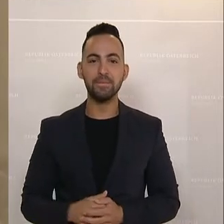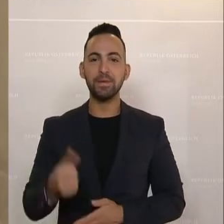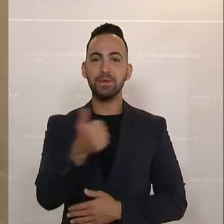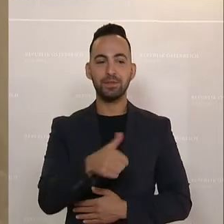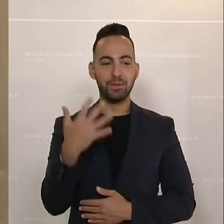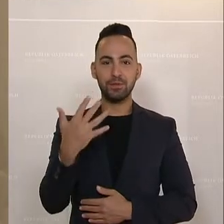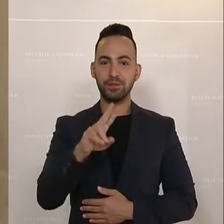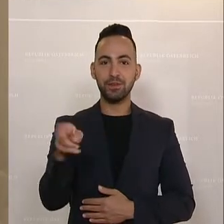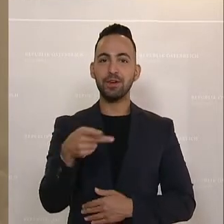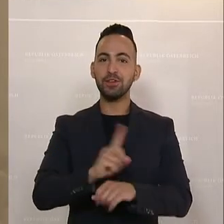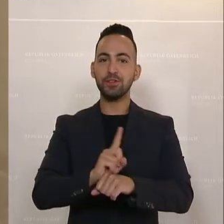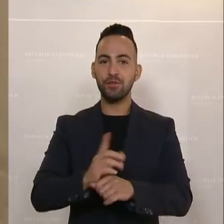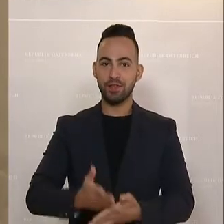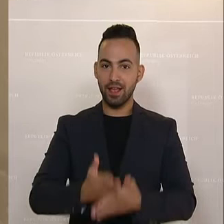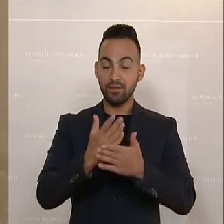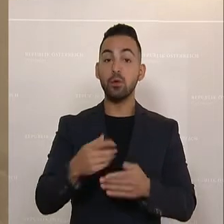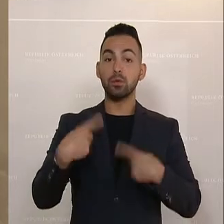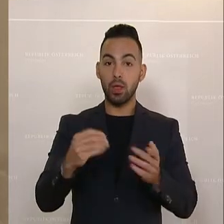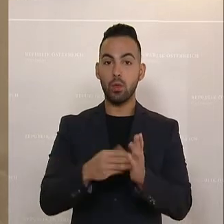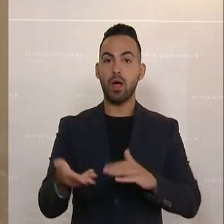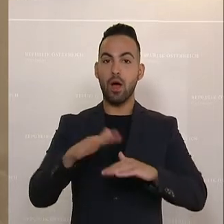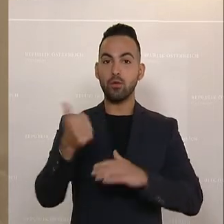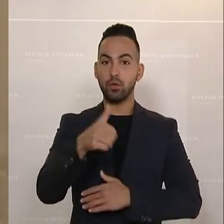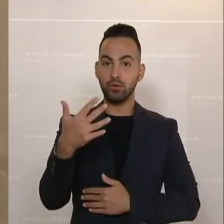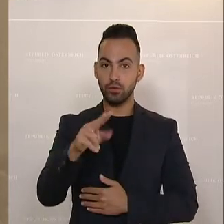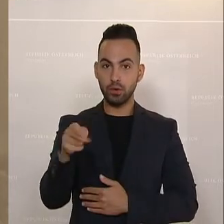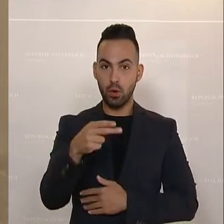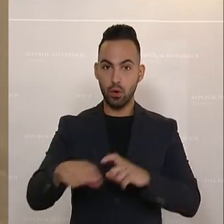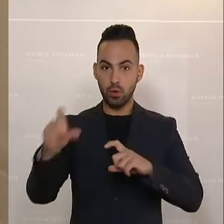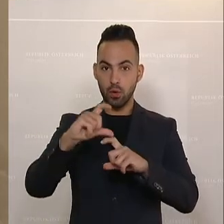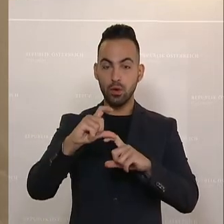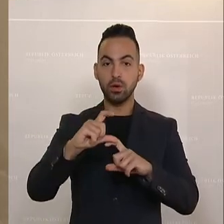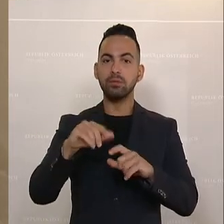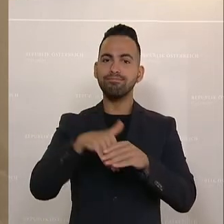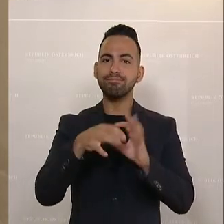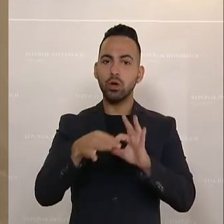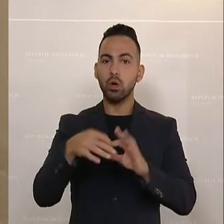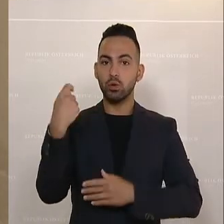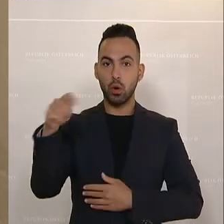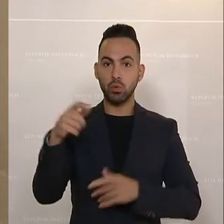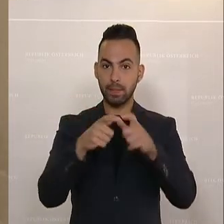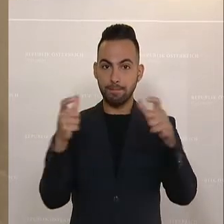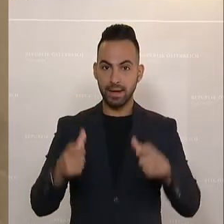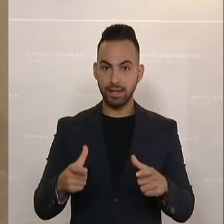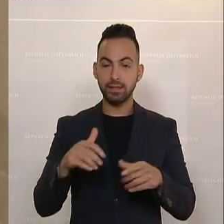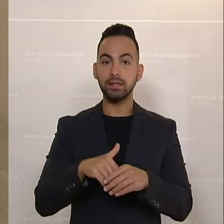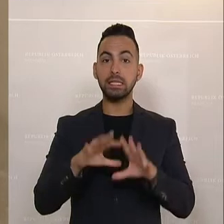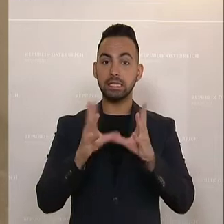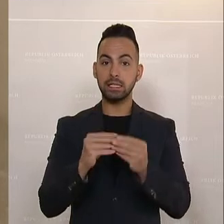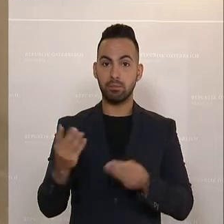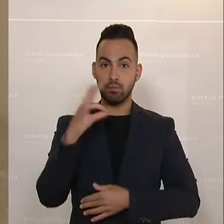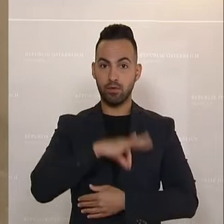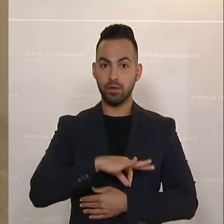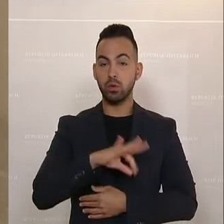Soforthilfe im Frühjahr weitere 150 Euro. Im Zuge des Teuerungspaketes weitere 300 Euro. Es profitieren insgesamt